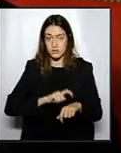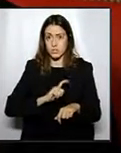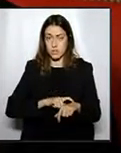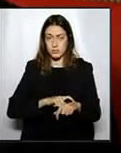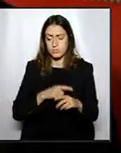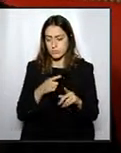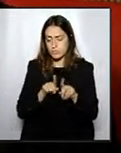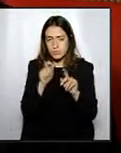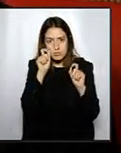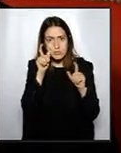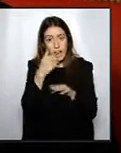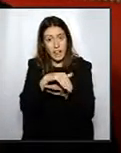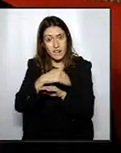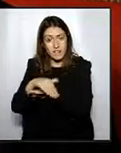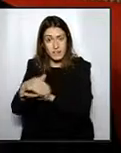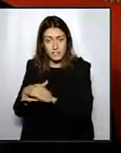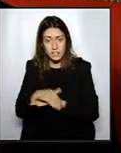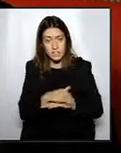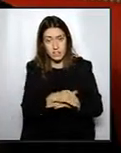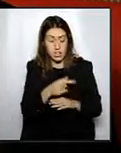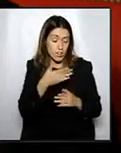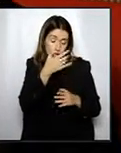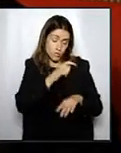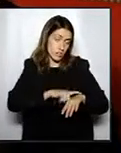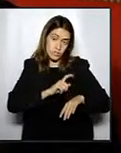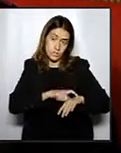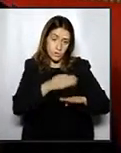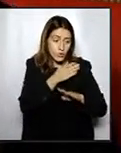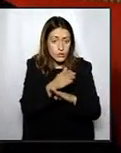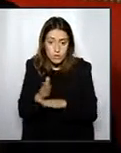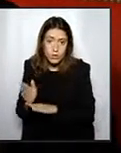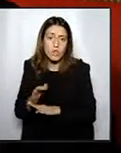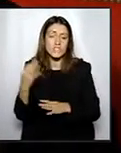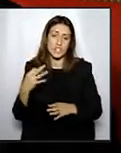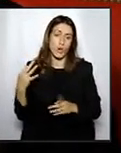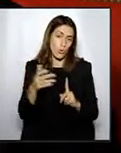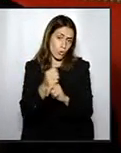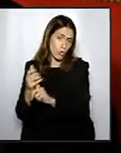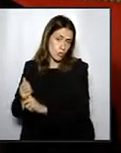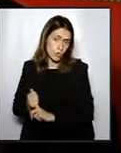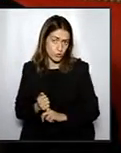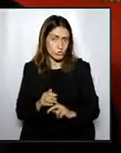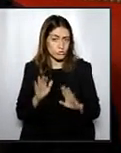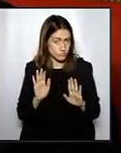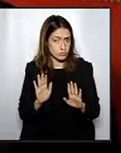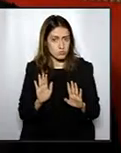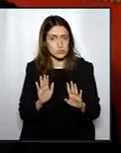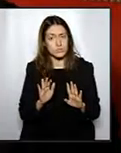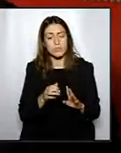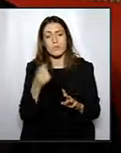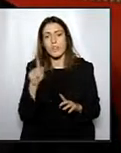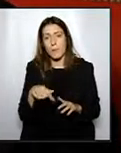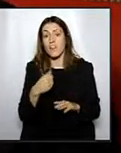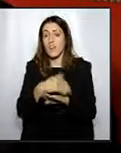-nos a tot Vic a veure els carrers, les voleres que falten, però segurament n'haguéssim trobat unes quants. Però repeteixo que, tal com està exposada i els